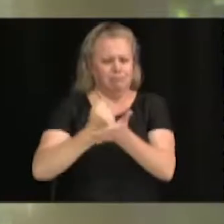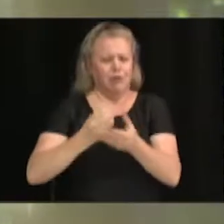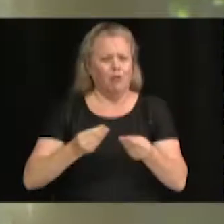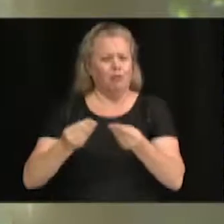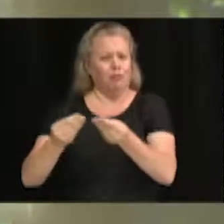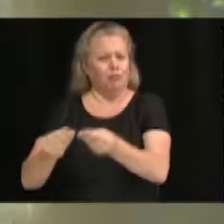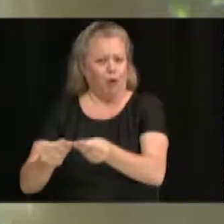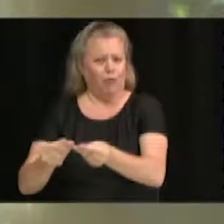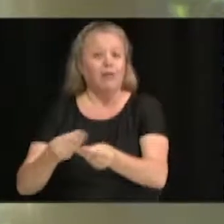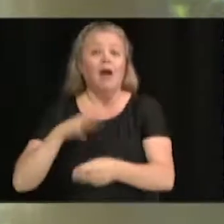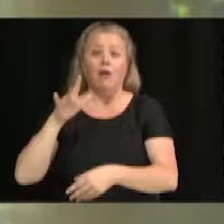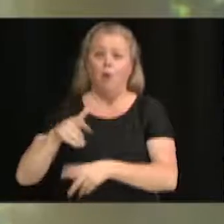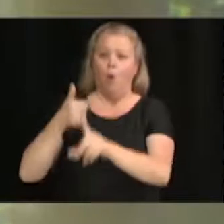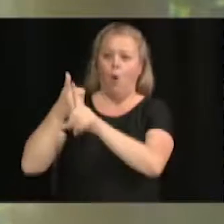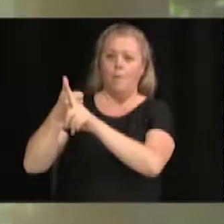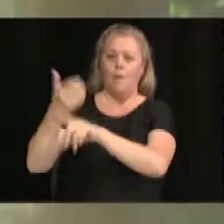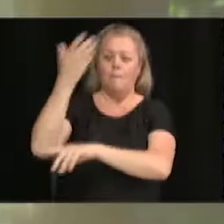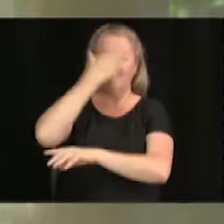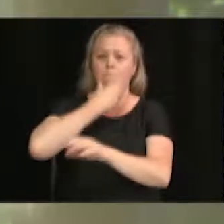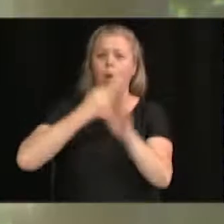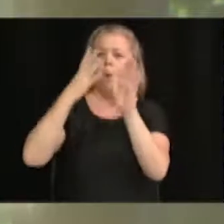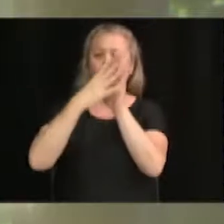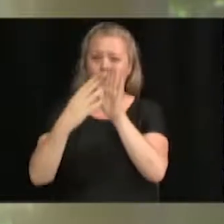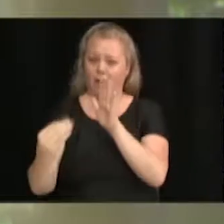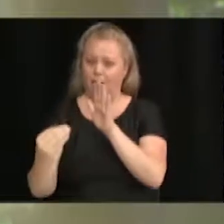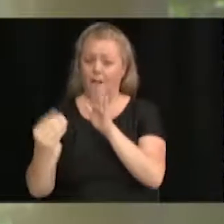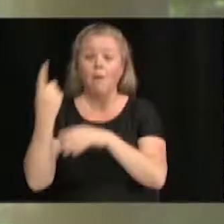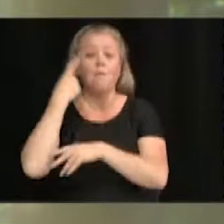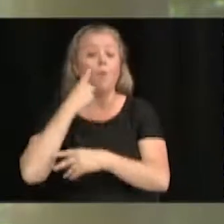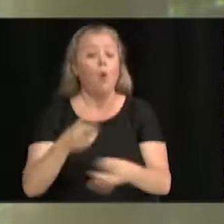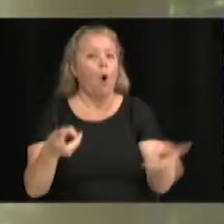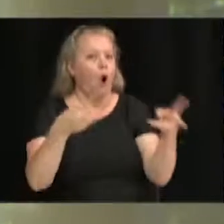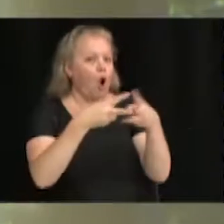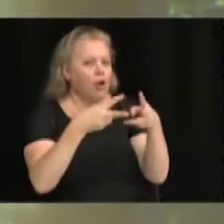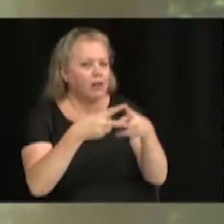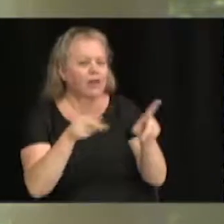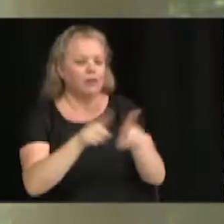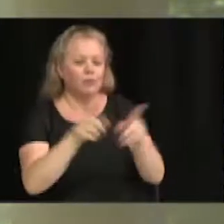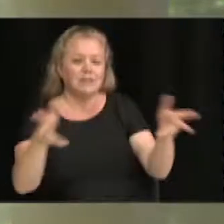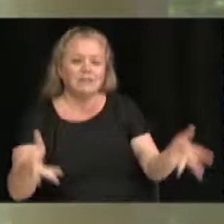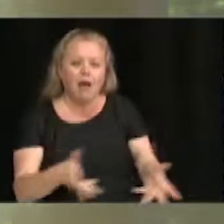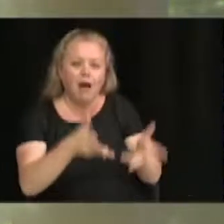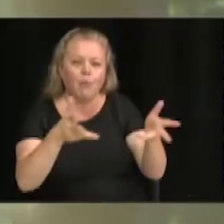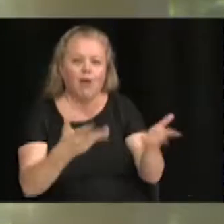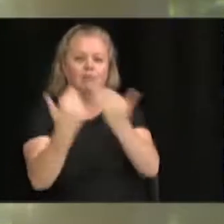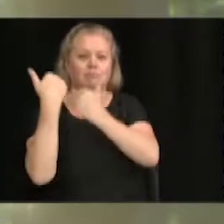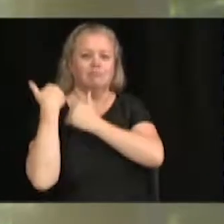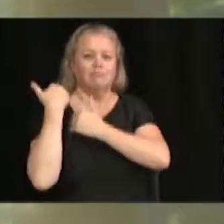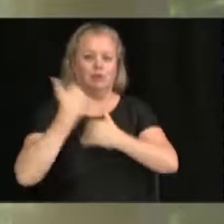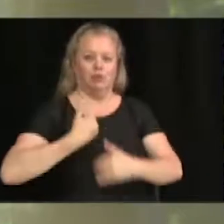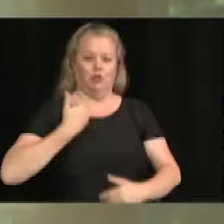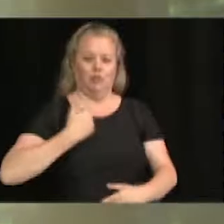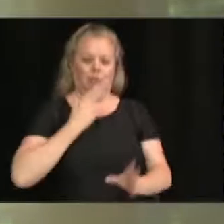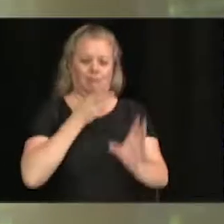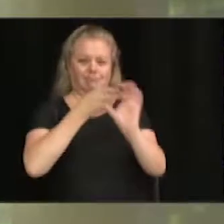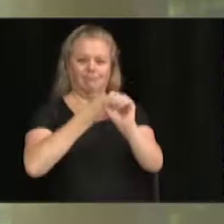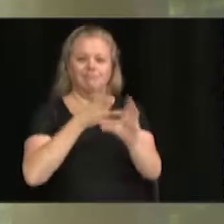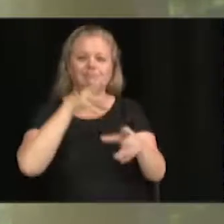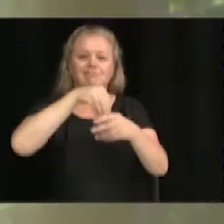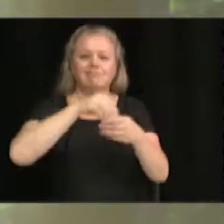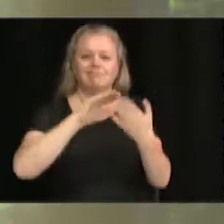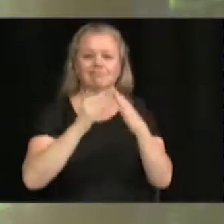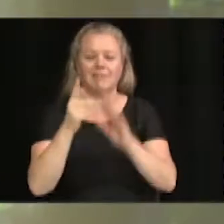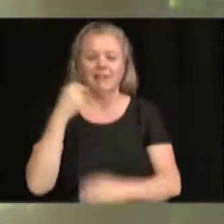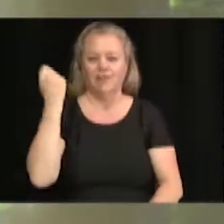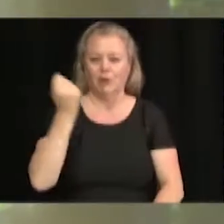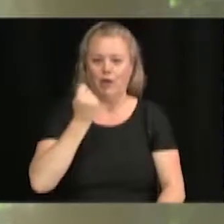par leur souci de développer, reconnaître et favoriser le rôle et la participation sociale des jeunes au sein de la Ville de Victoriaville. Alors,